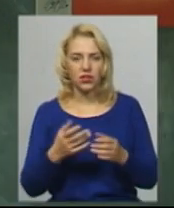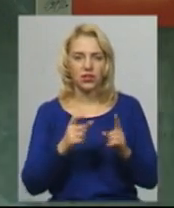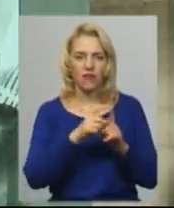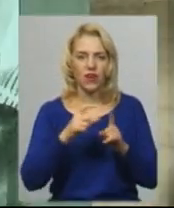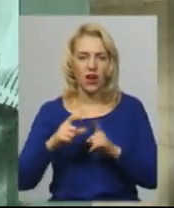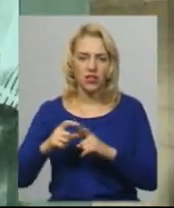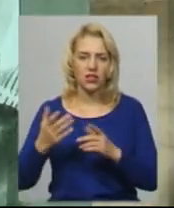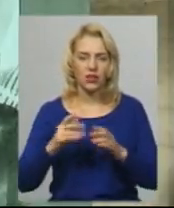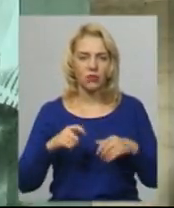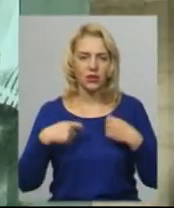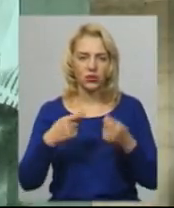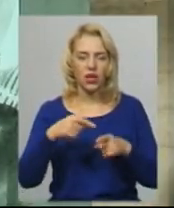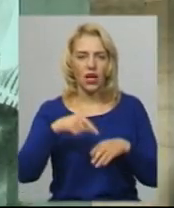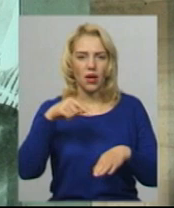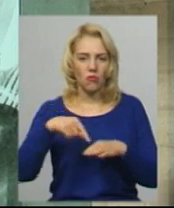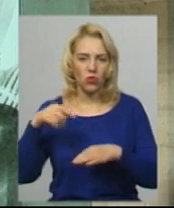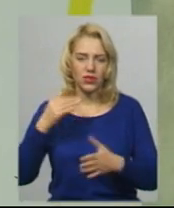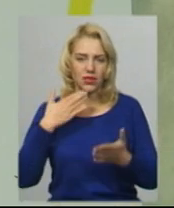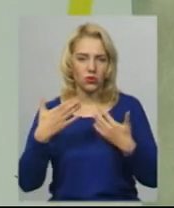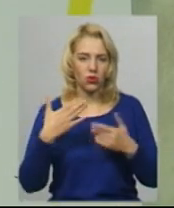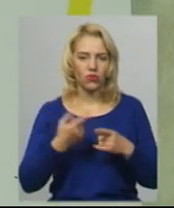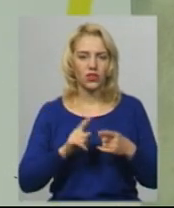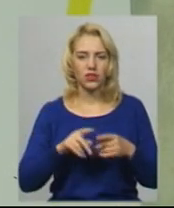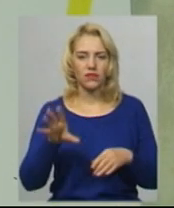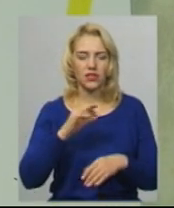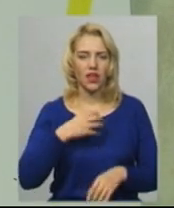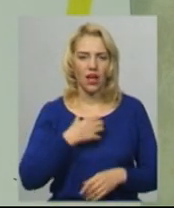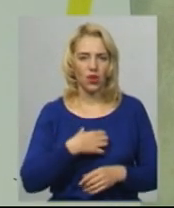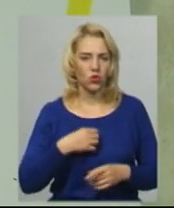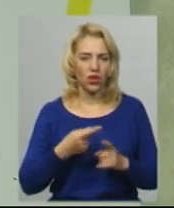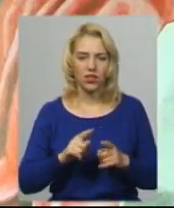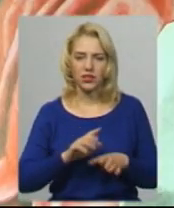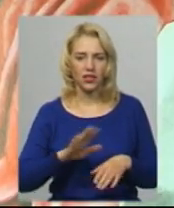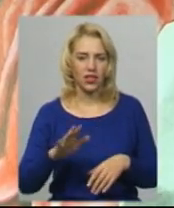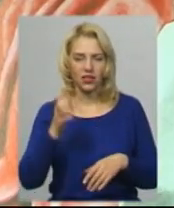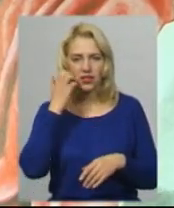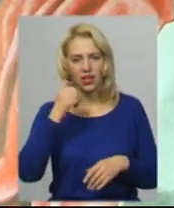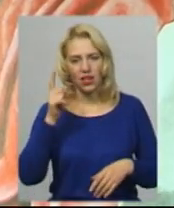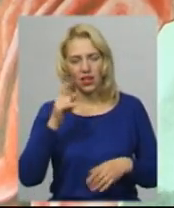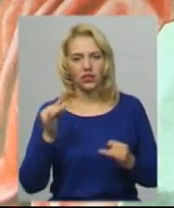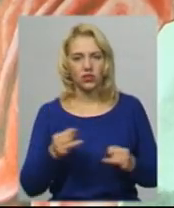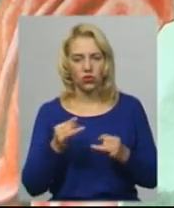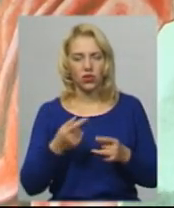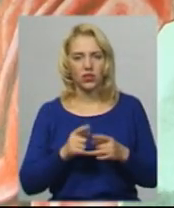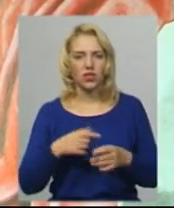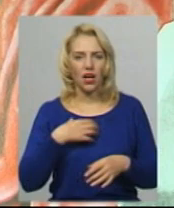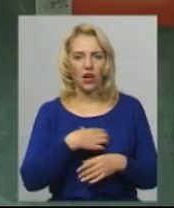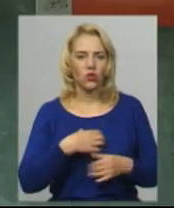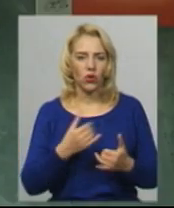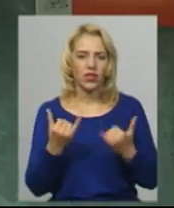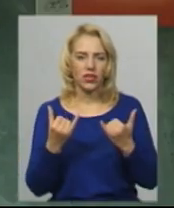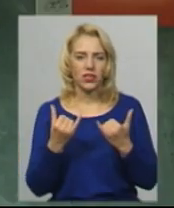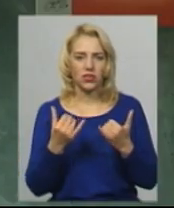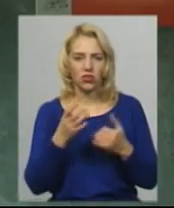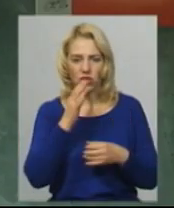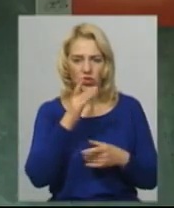які передають емоцію спілкування, розумієш, що це все дуже актуально, тобто це не є якась там зашкарбла історія. Це є дуже актуальна якась річ,